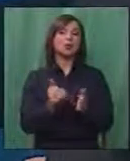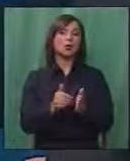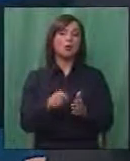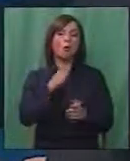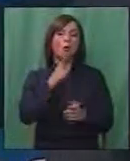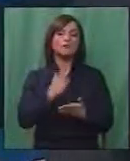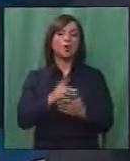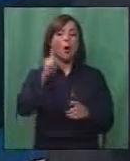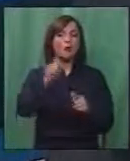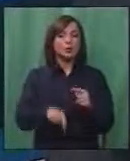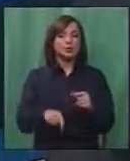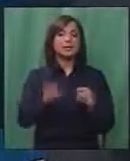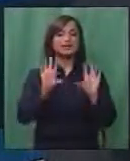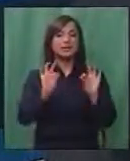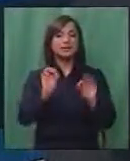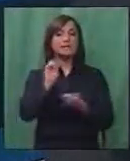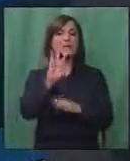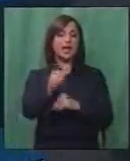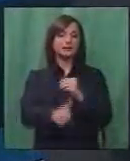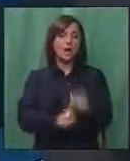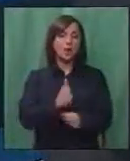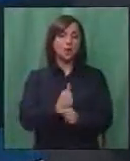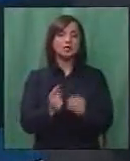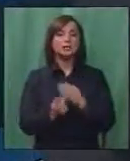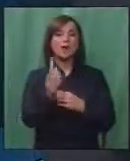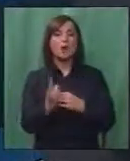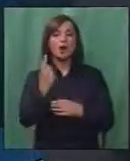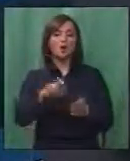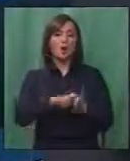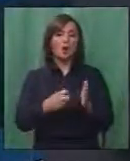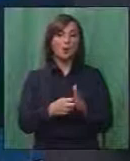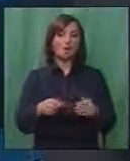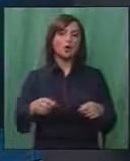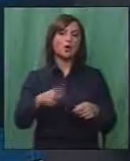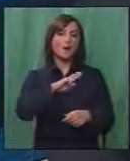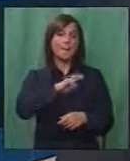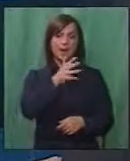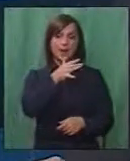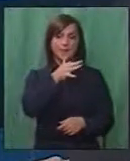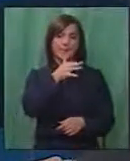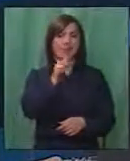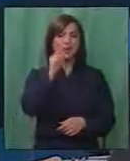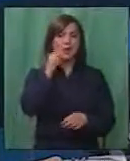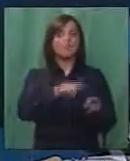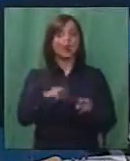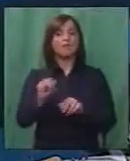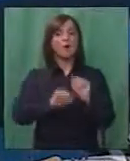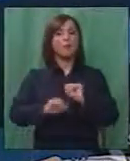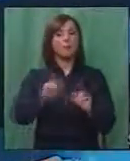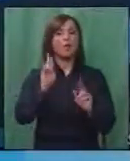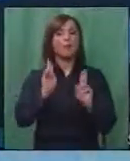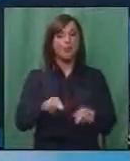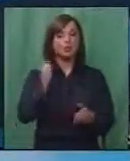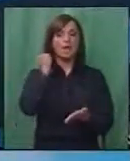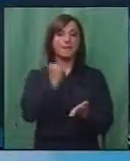во последните 10-15 години се јавува како проблем во Р. Македонија. Народниот правобранител може да